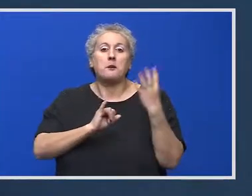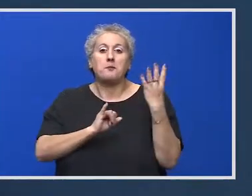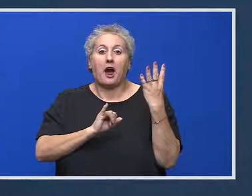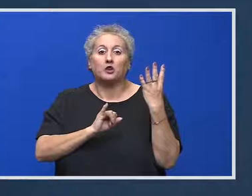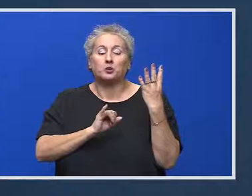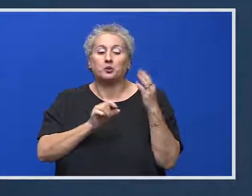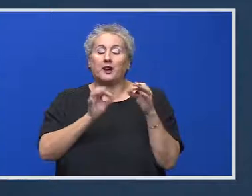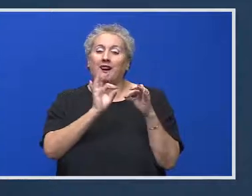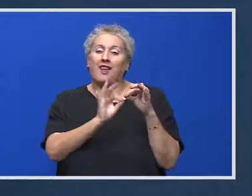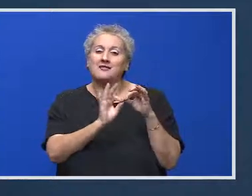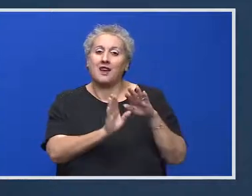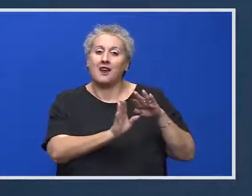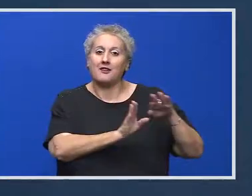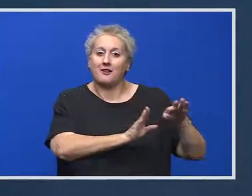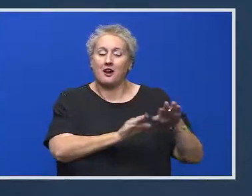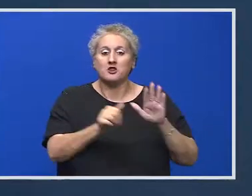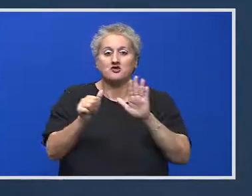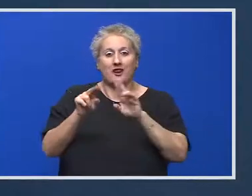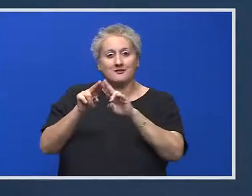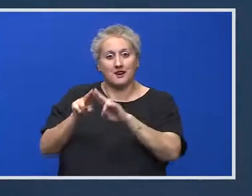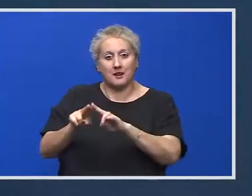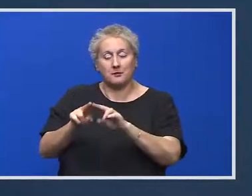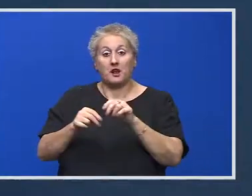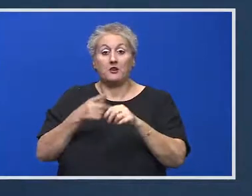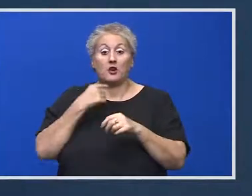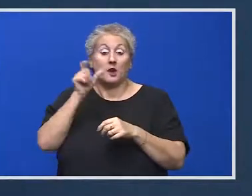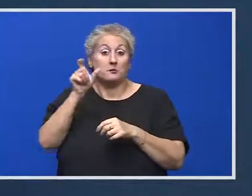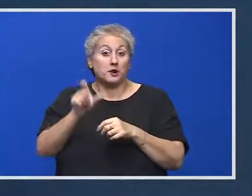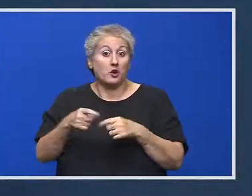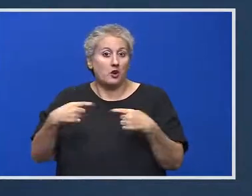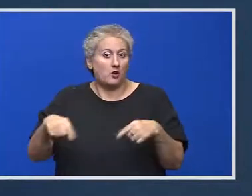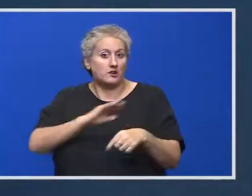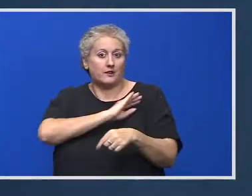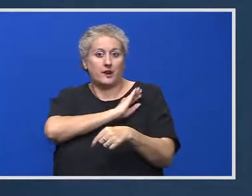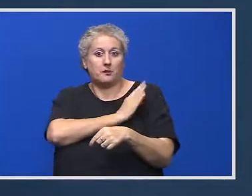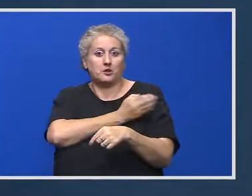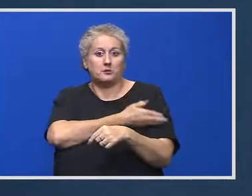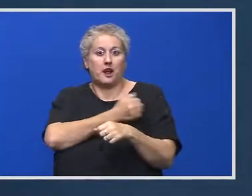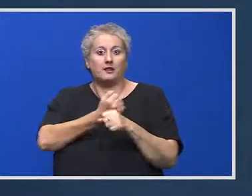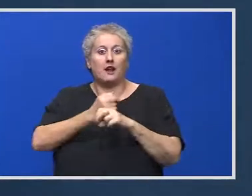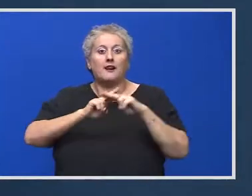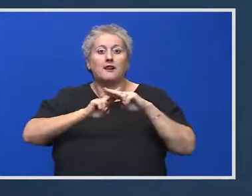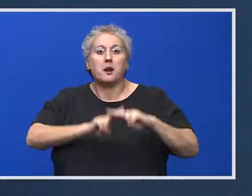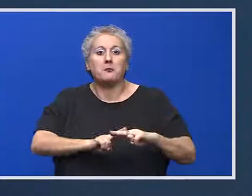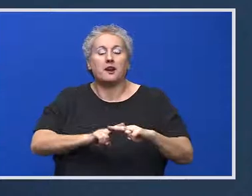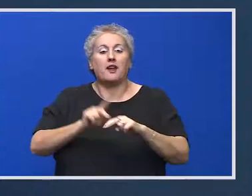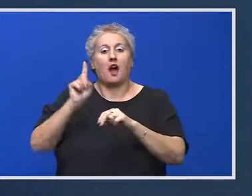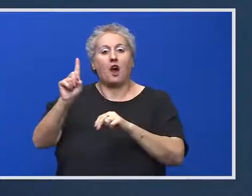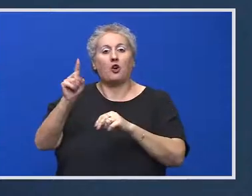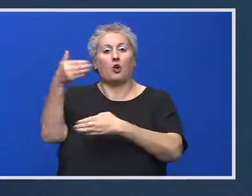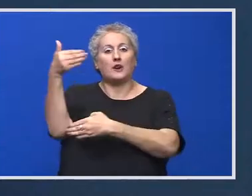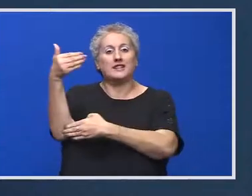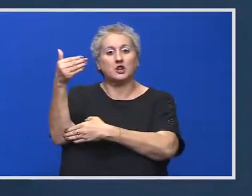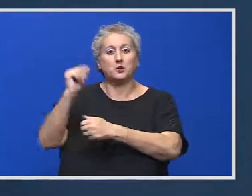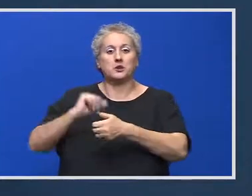în corpul de rezervă. Deci vor miși de persoane care nu vor mai avea posibilitatea de a rămâne în instituție.